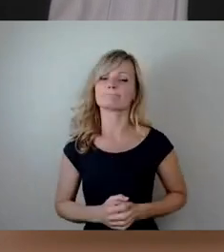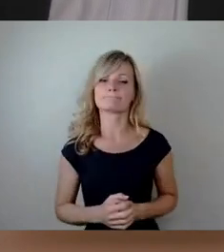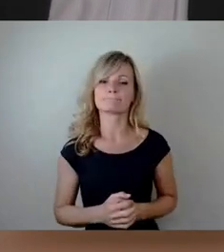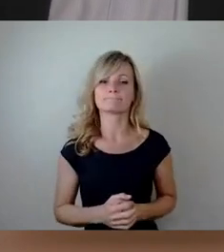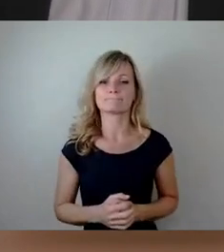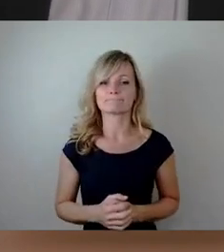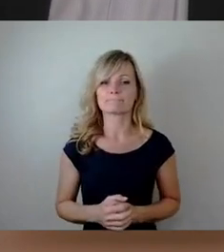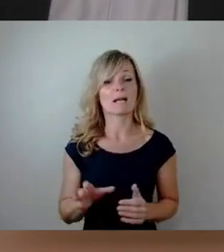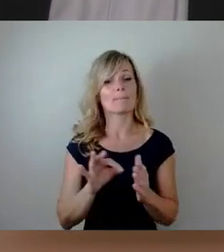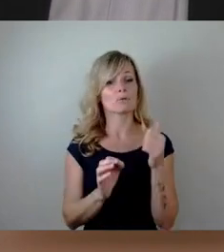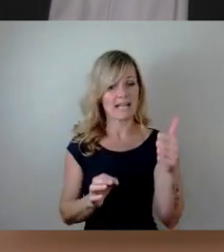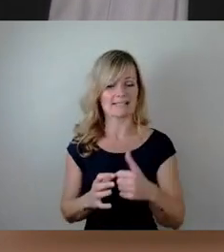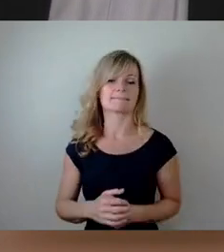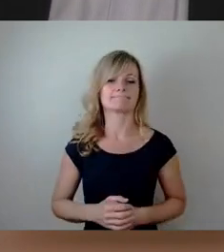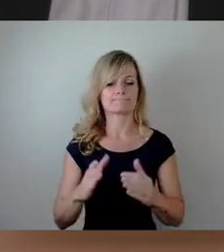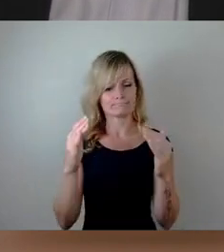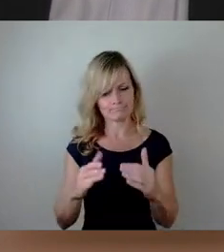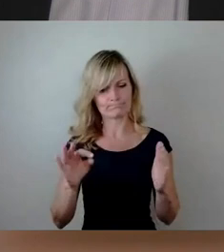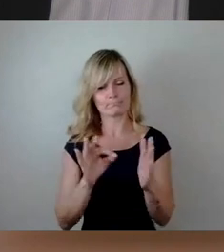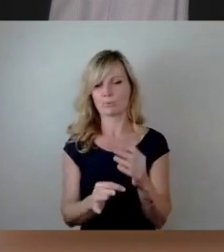Punkt eins. und dann kommen wir zum Punkt zwei.